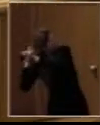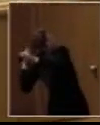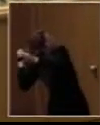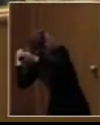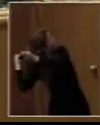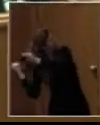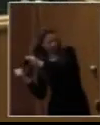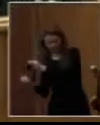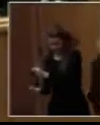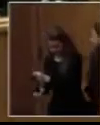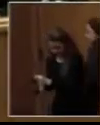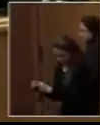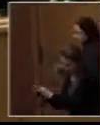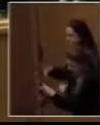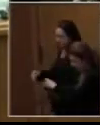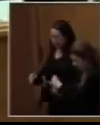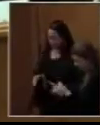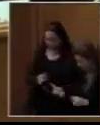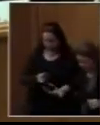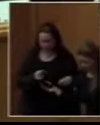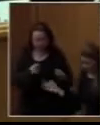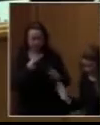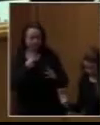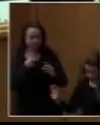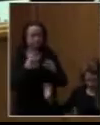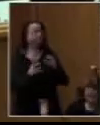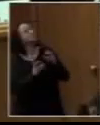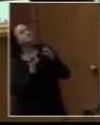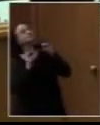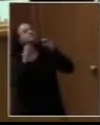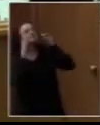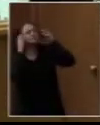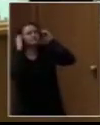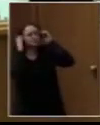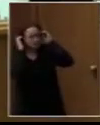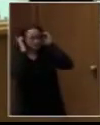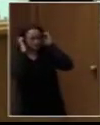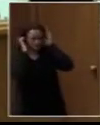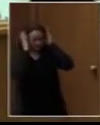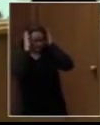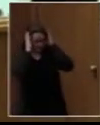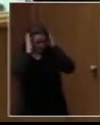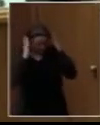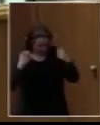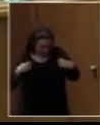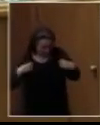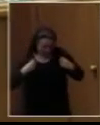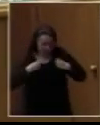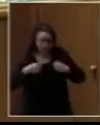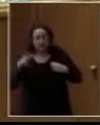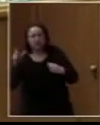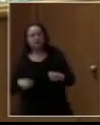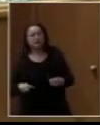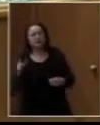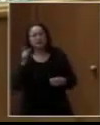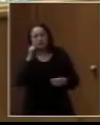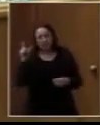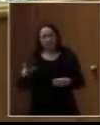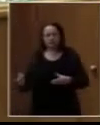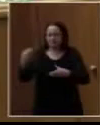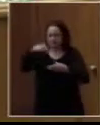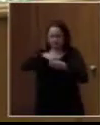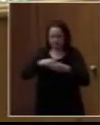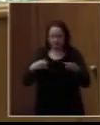Μηδενική Ενοχή και εργαζόμενος το 18 ΆΝΟ Ο τίτλος της δικής του παρέμβασης είναι Γίνονται